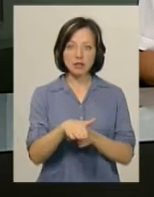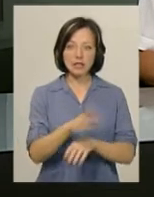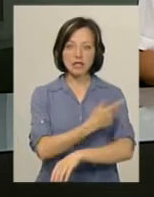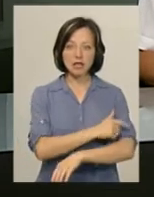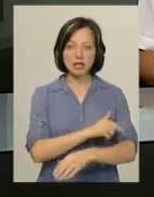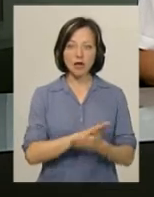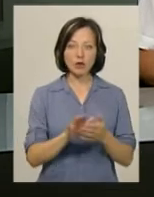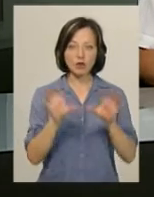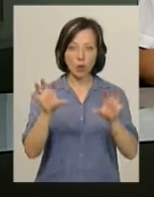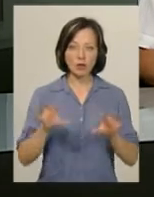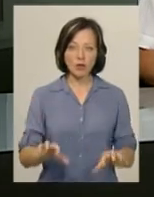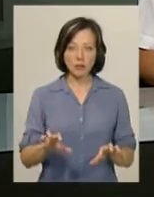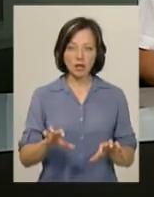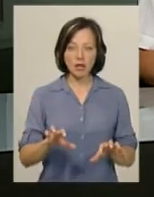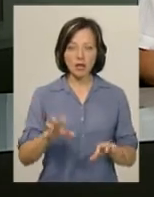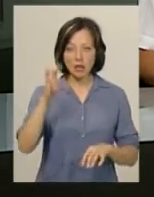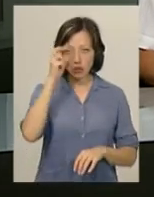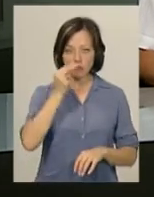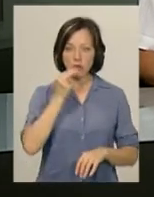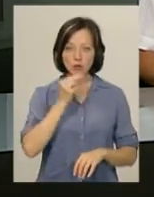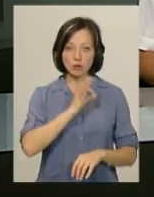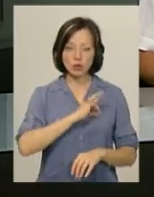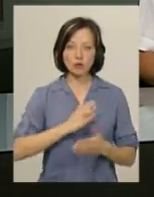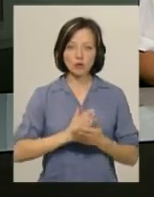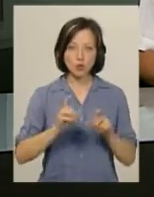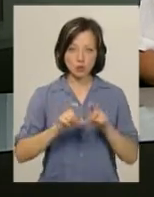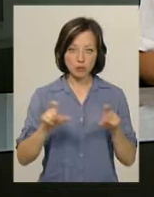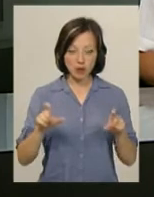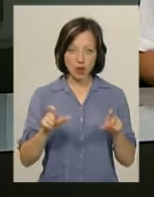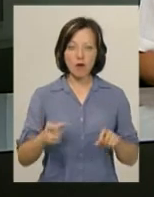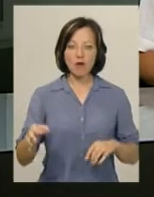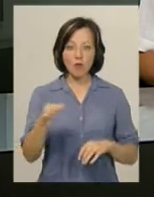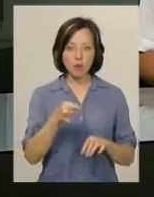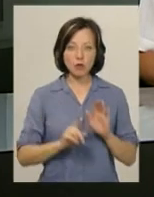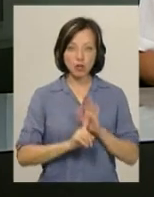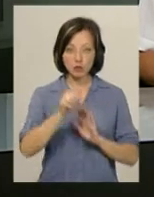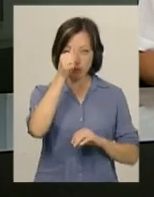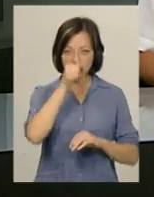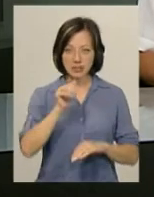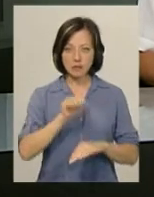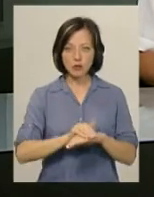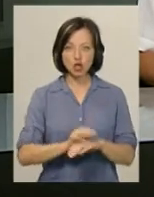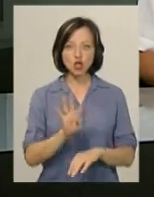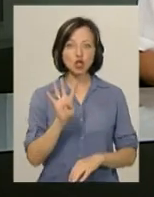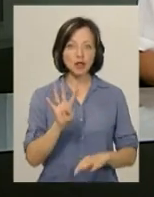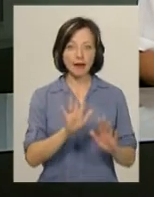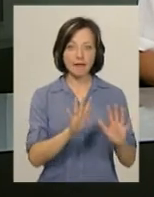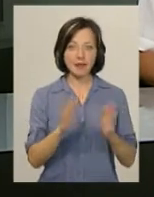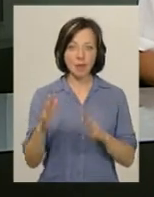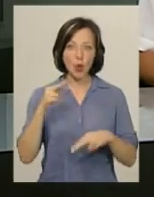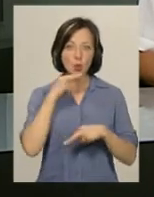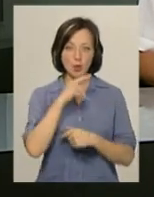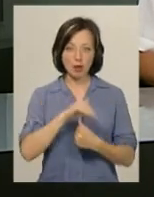санітарного законодавства Держпродспоживслужби області Ігор Баланюк, в області від початку місяця зафікісовано 4 випадки